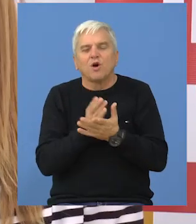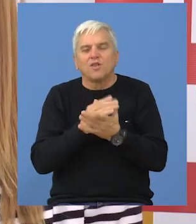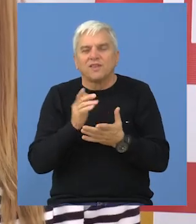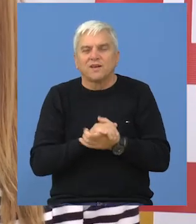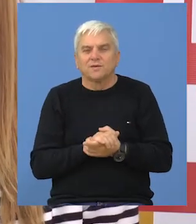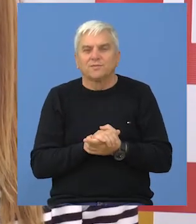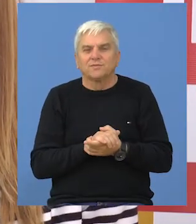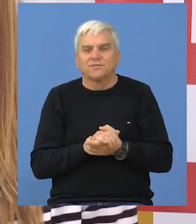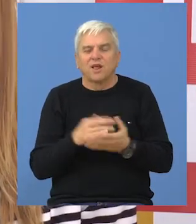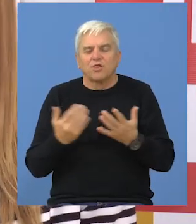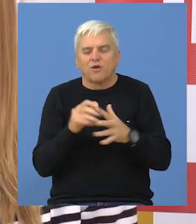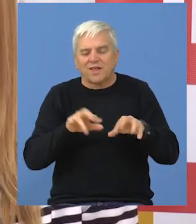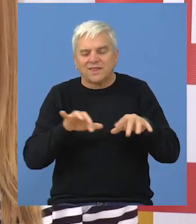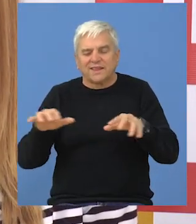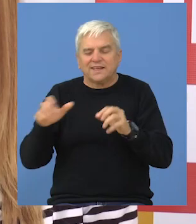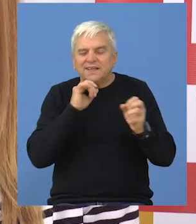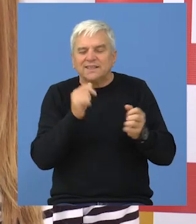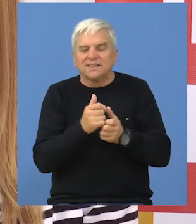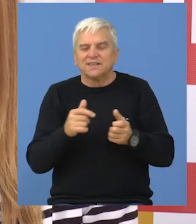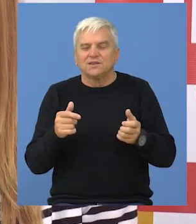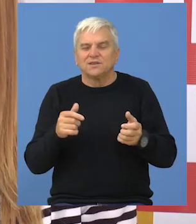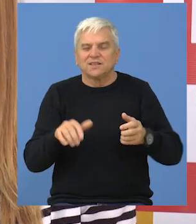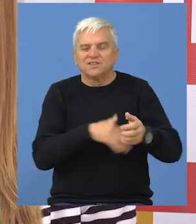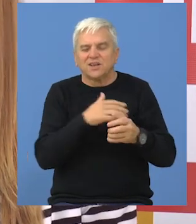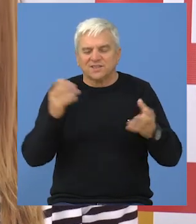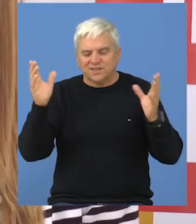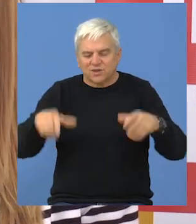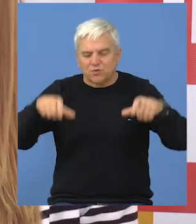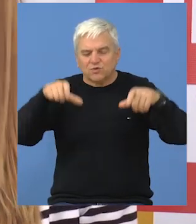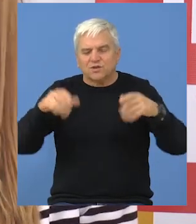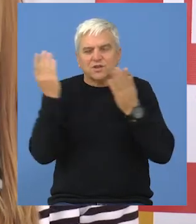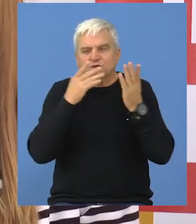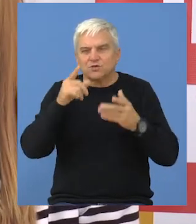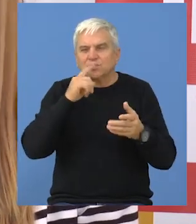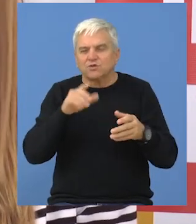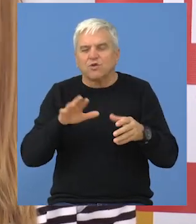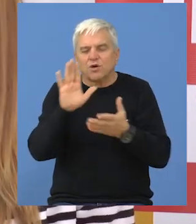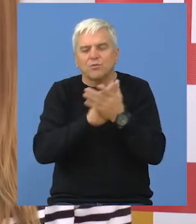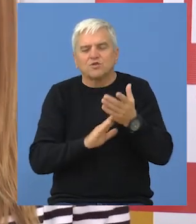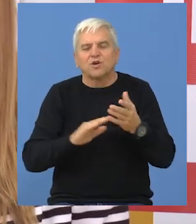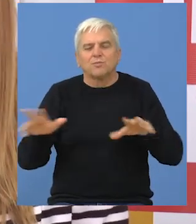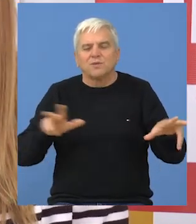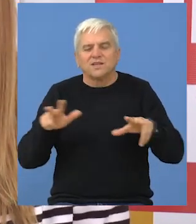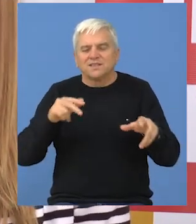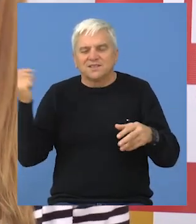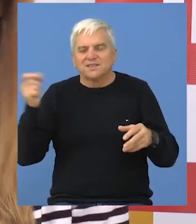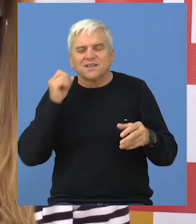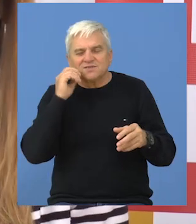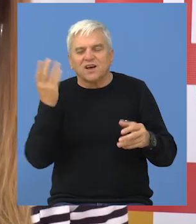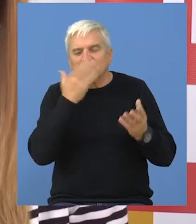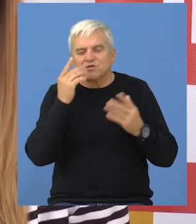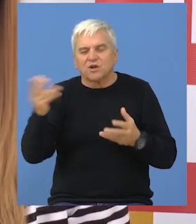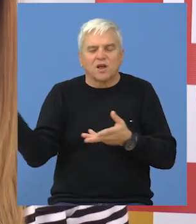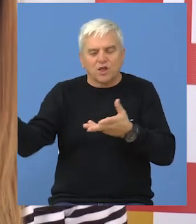deo digitalizacije učionica škola koje pokreće ministarstvo i svaka